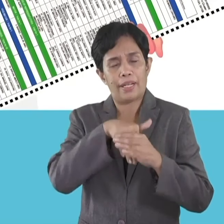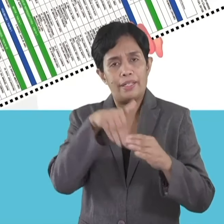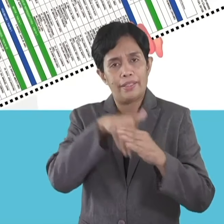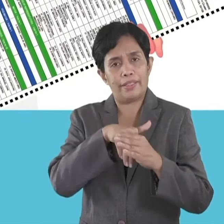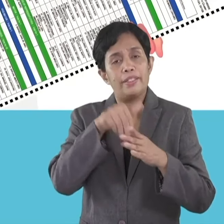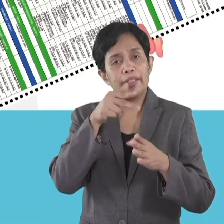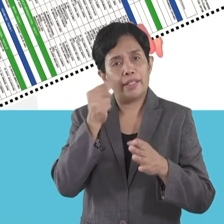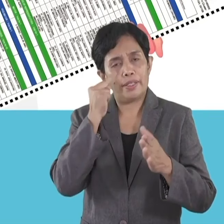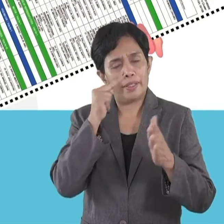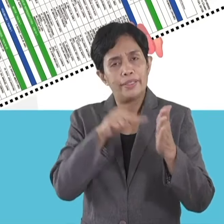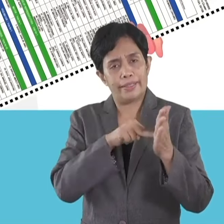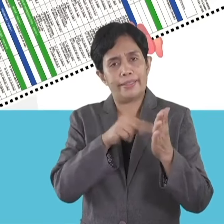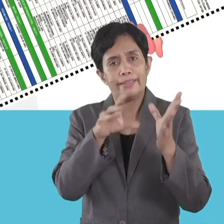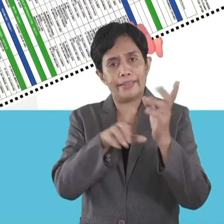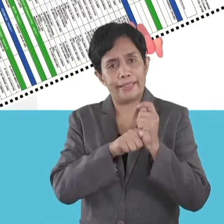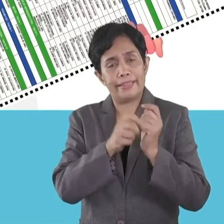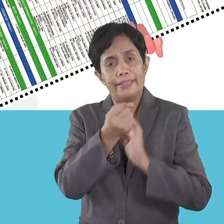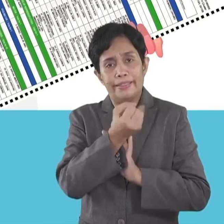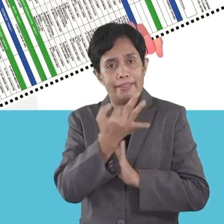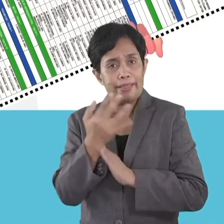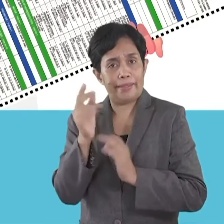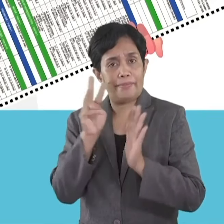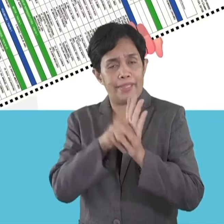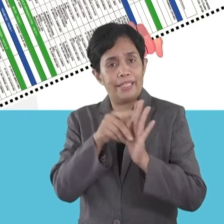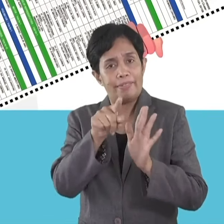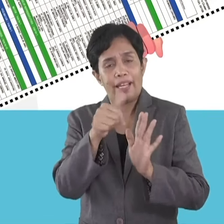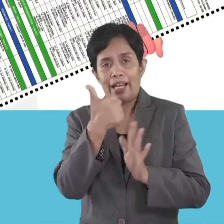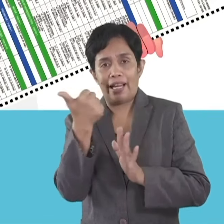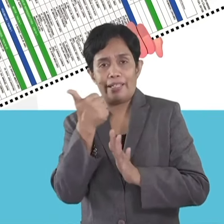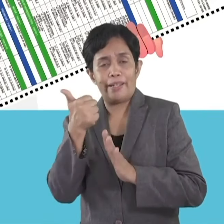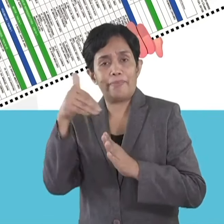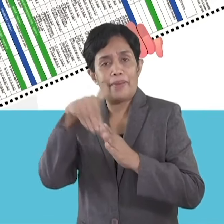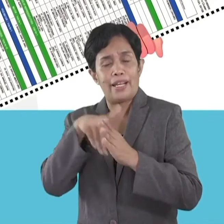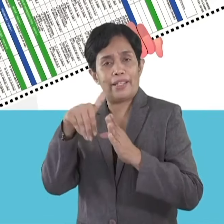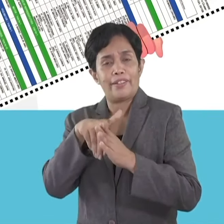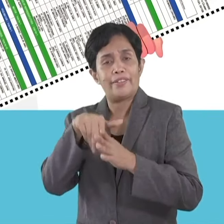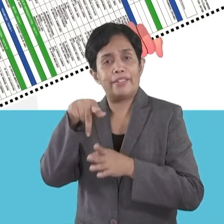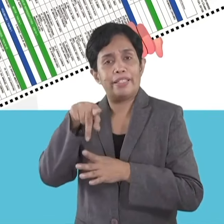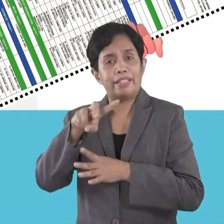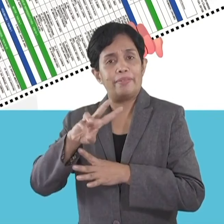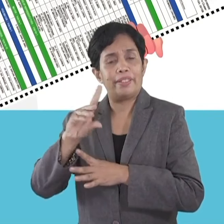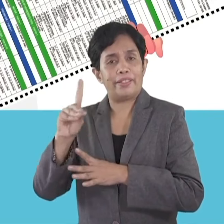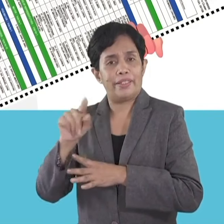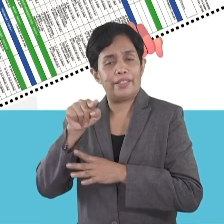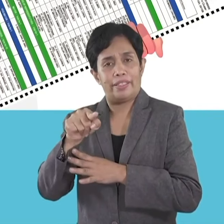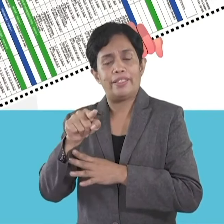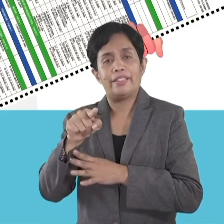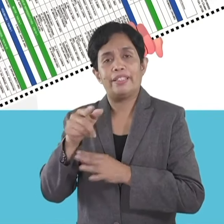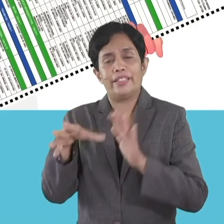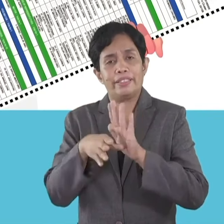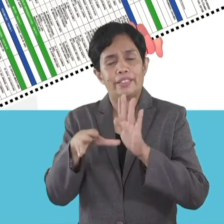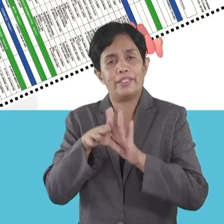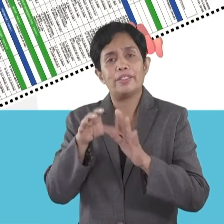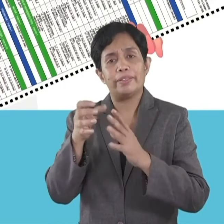nga pipila ka minuto. Kay na ay mga balota gikan sa obang PWD o senior nga butante nga kinahanglan